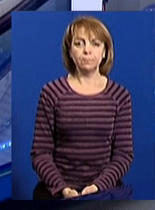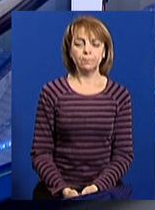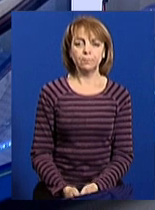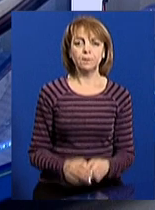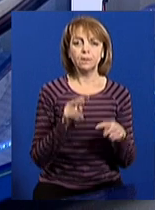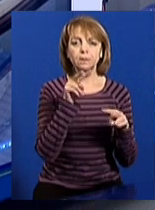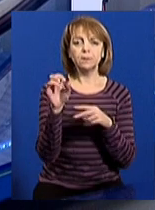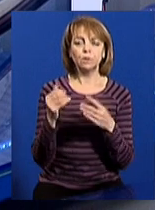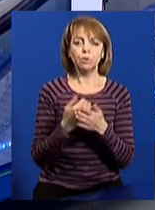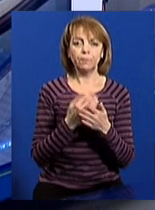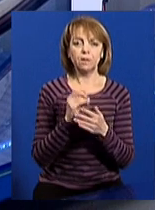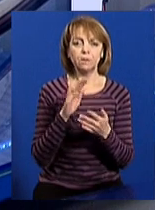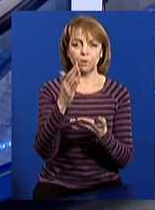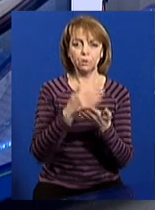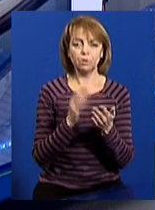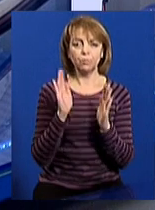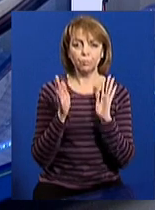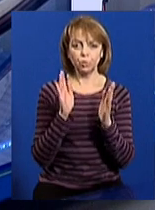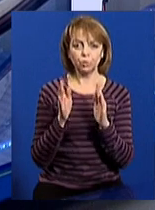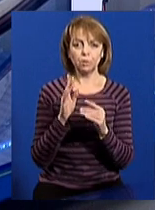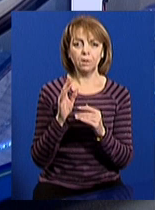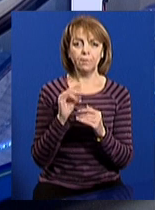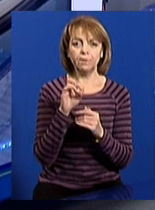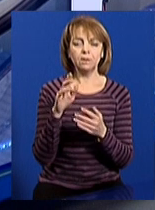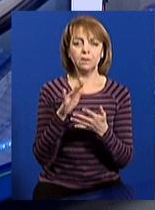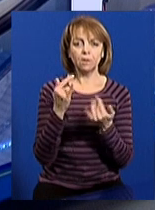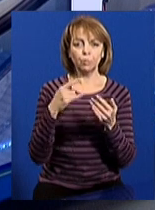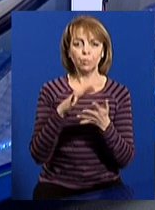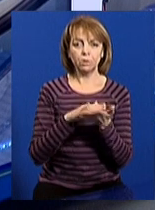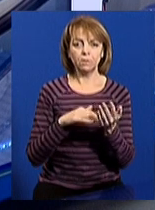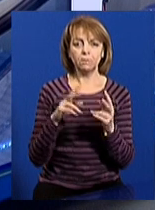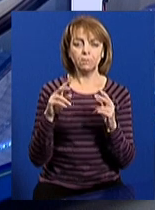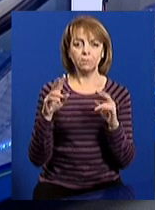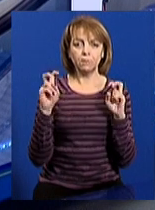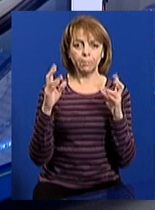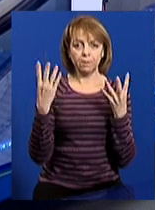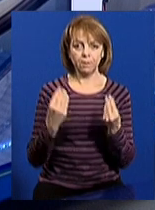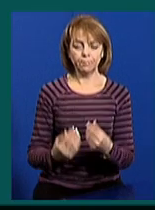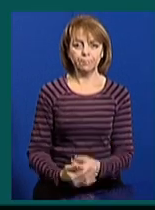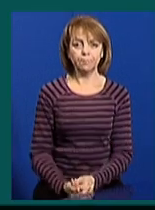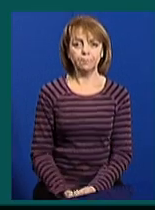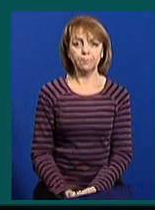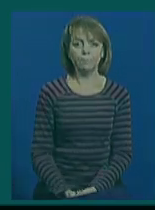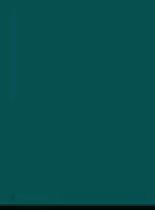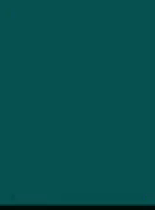Стежте за новинами на сторінці Йоахарків у Фейсбук. Ефір телеканалу продовжить програма «Тема дня».